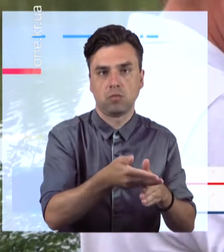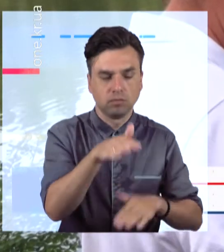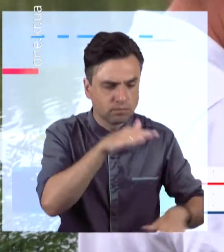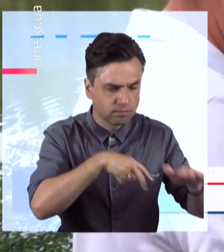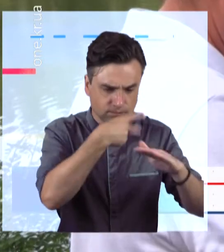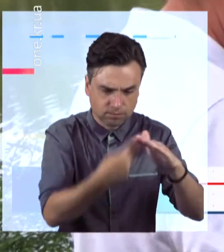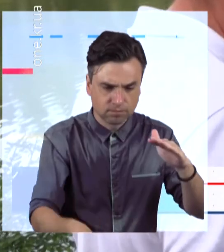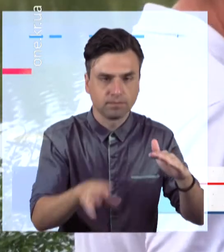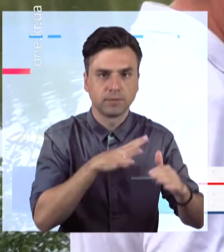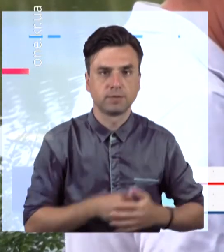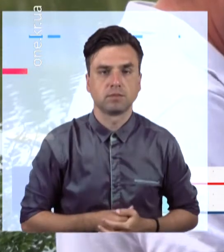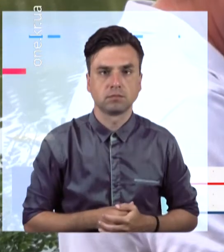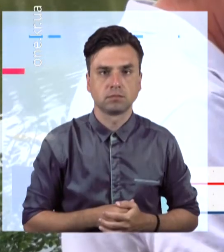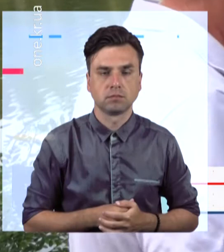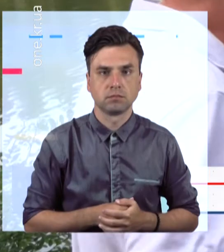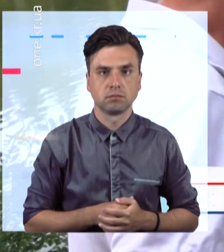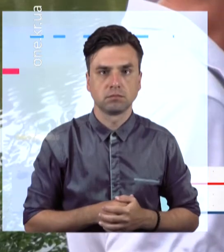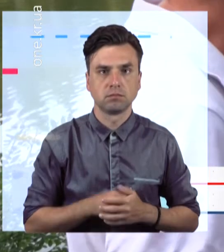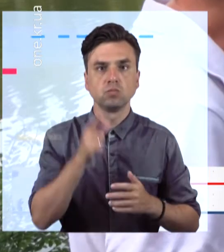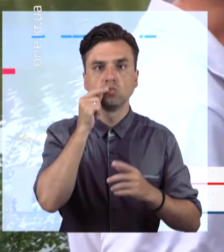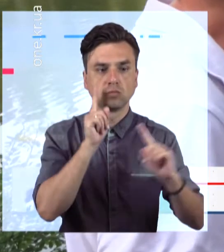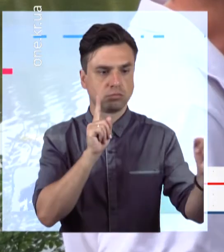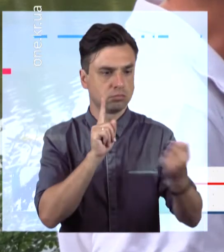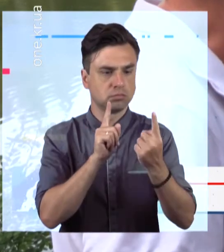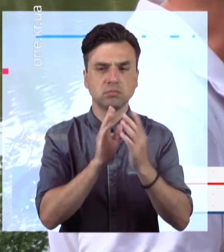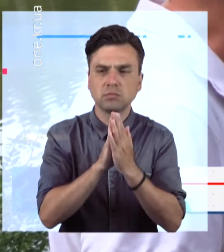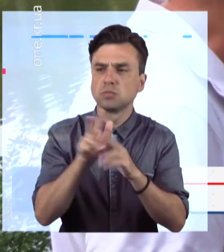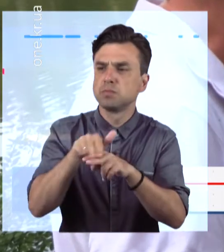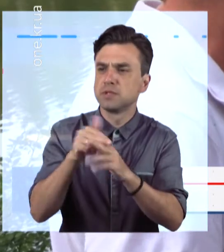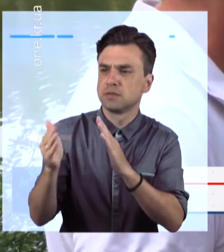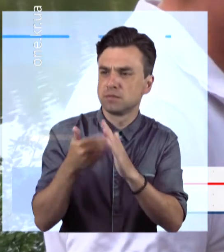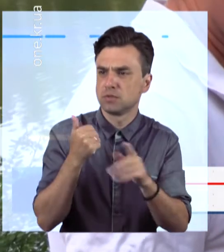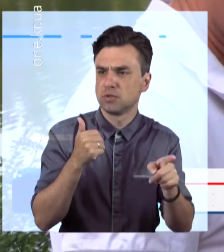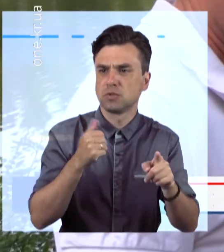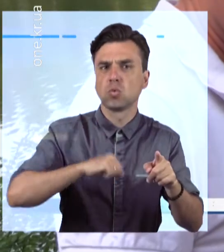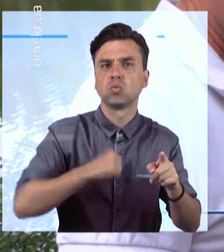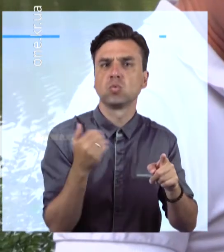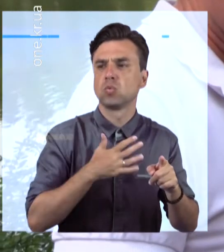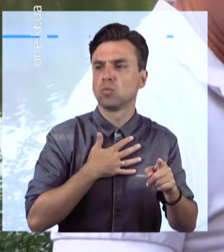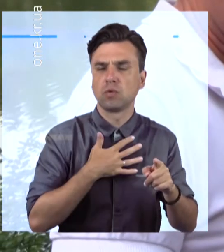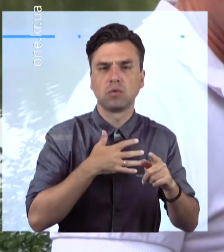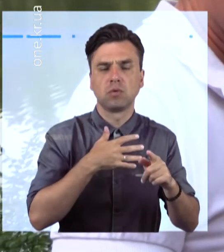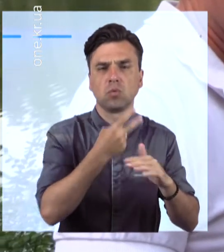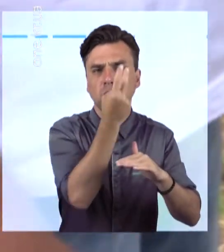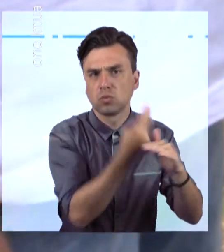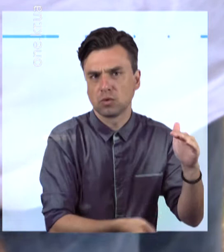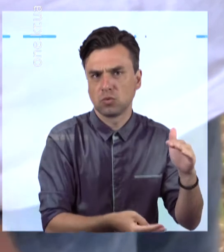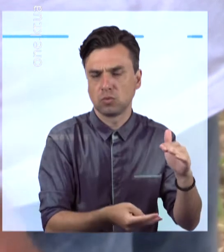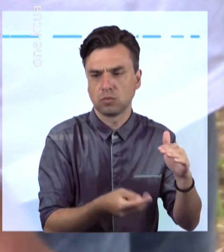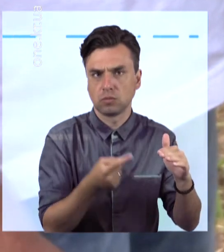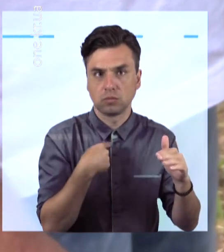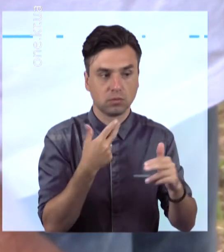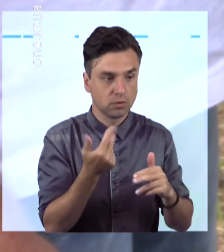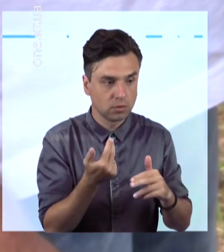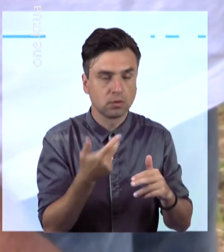попросив визвати міліцію, от воно вдруг. Я прыгнув в воду, пытався знайти спості, але не знайшов. Визвав міліцію. Вони